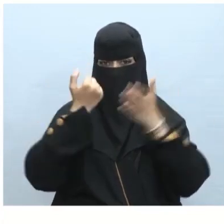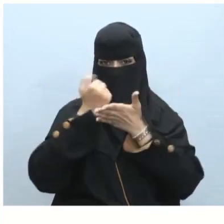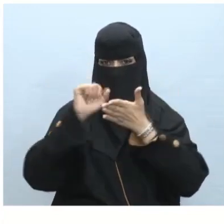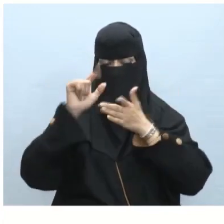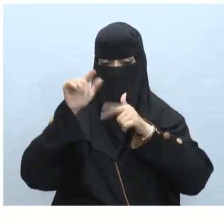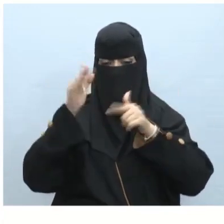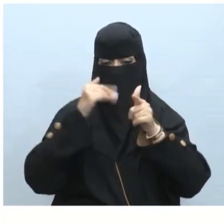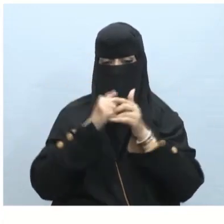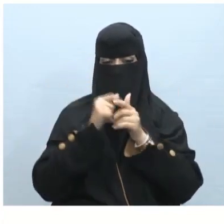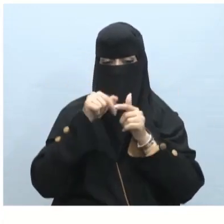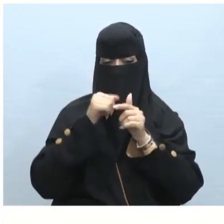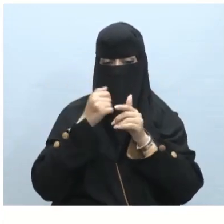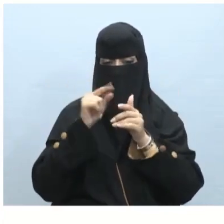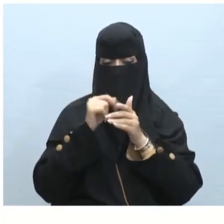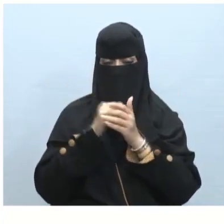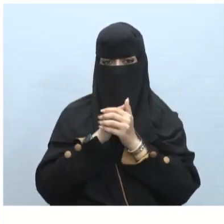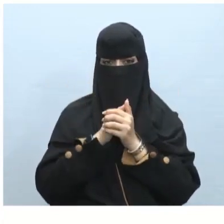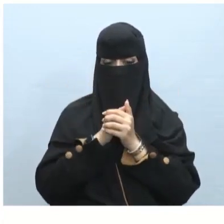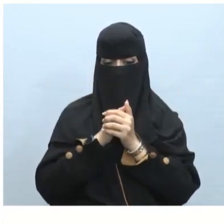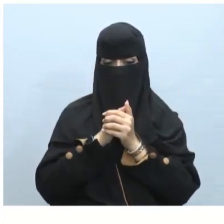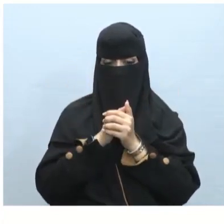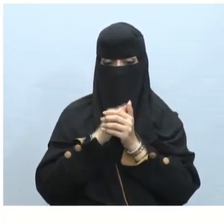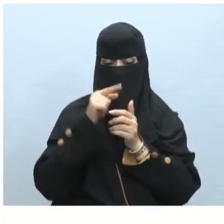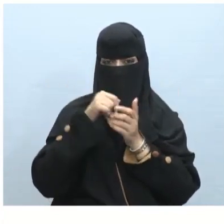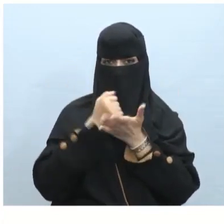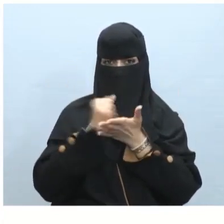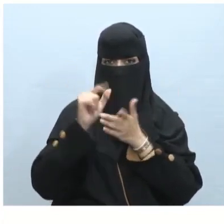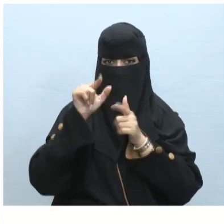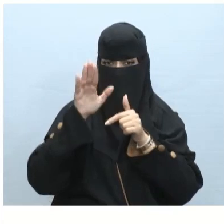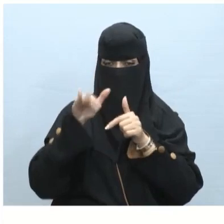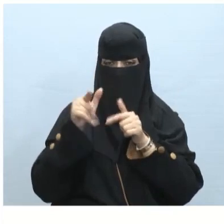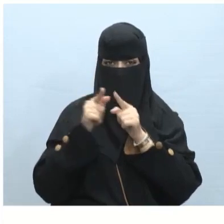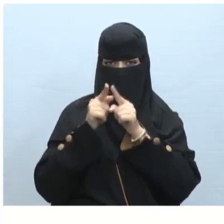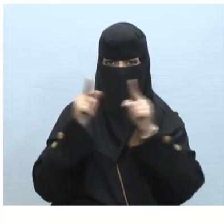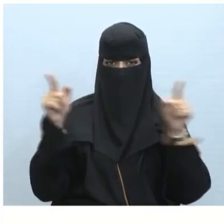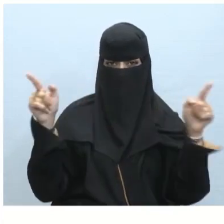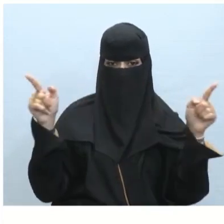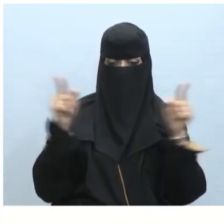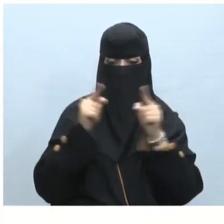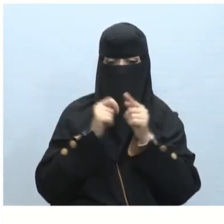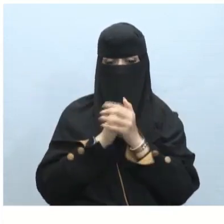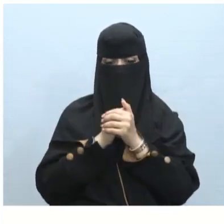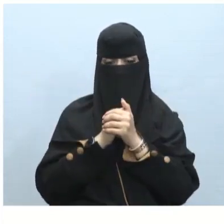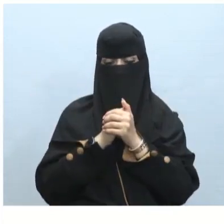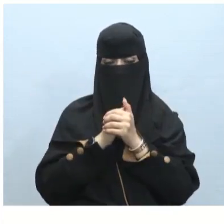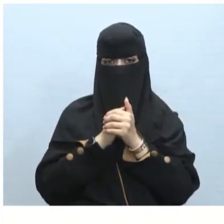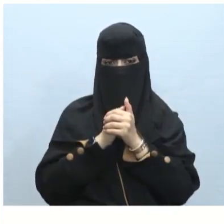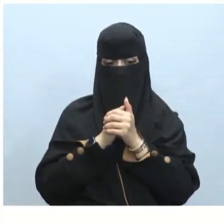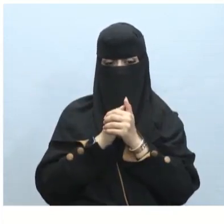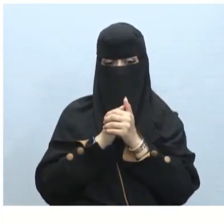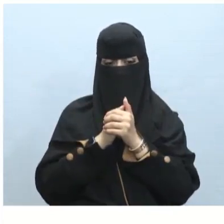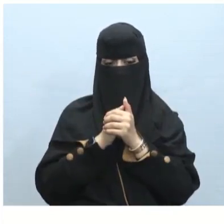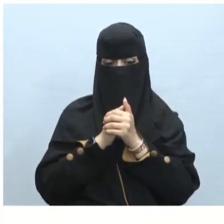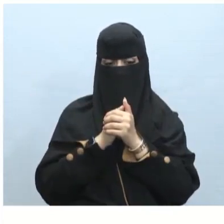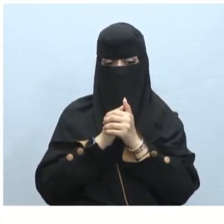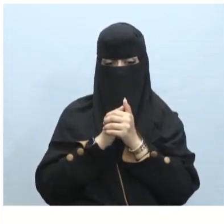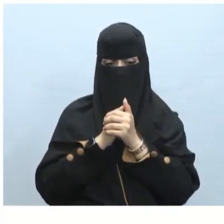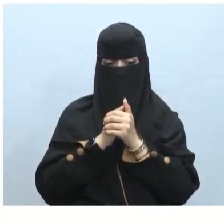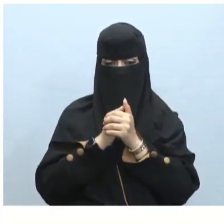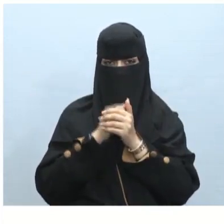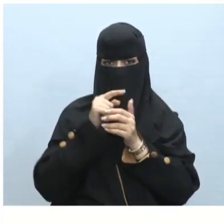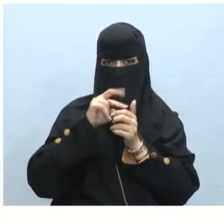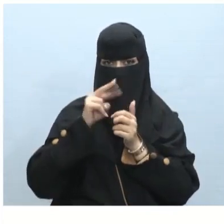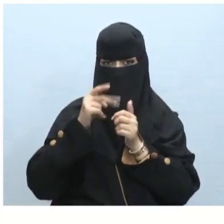تستطيع حذف أحد العناصر الموجودة داخل SmartArt تستطيع